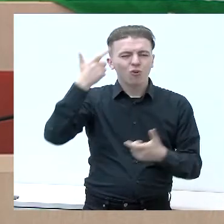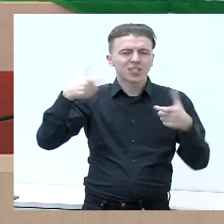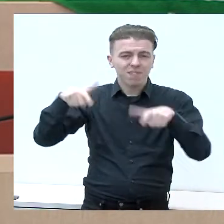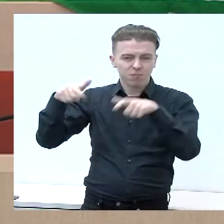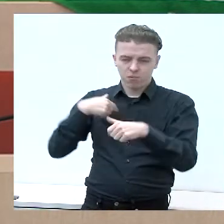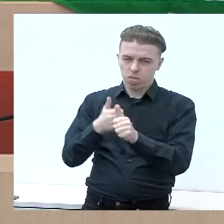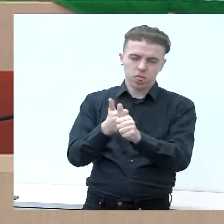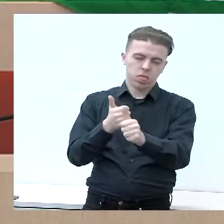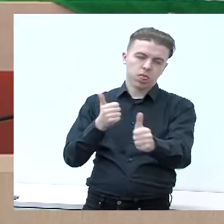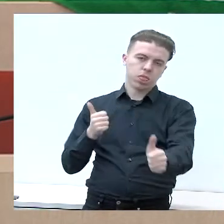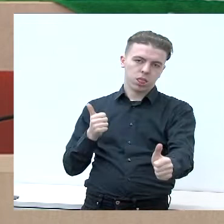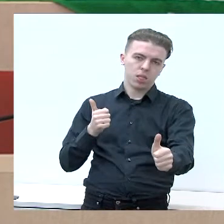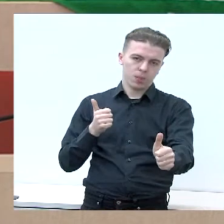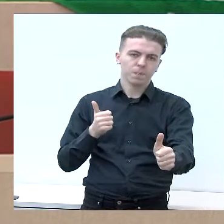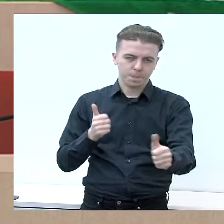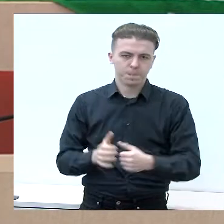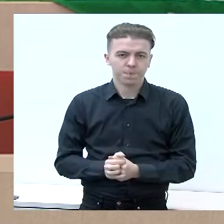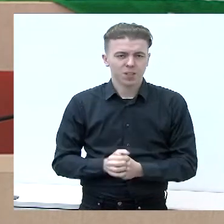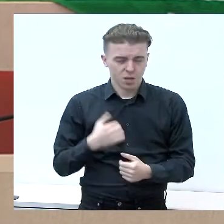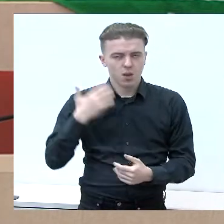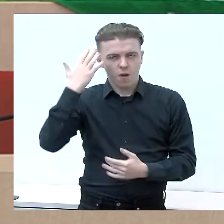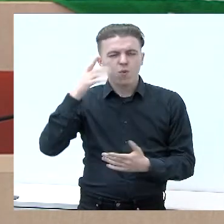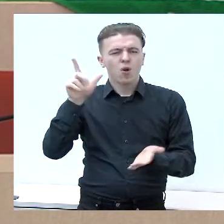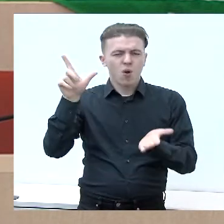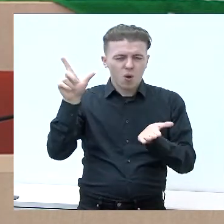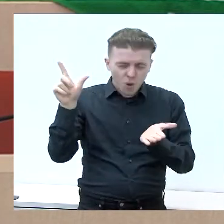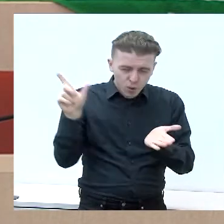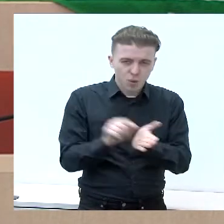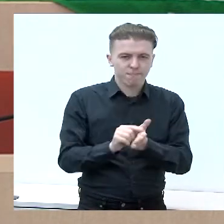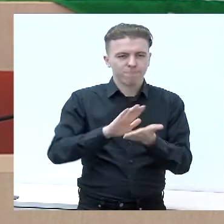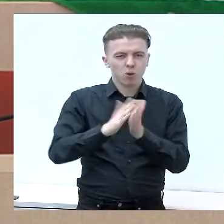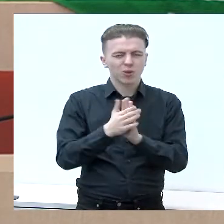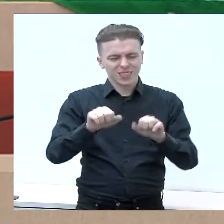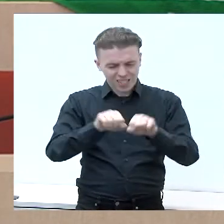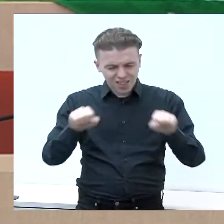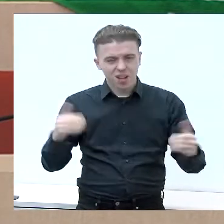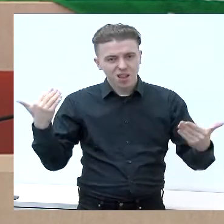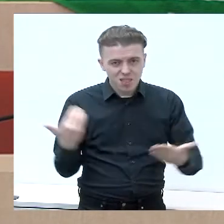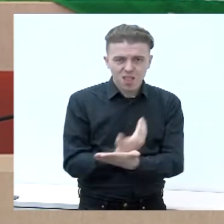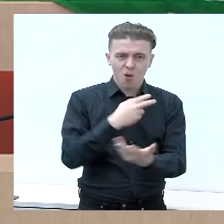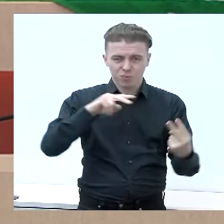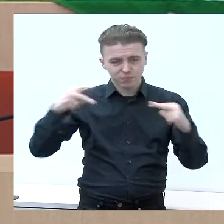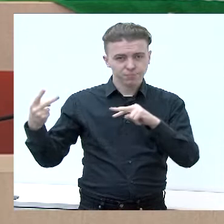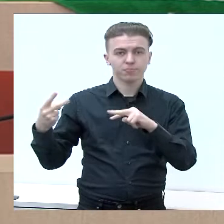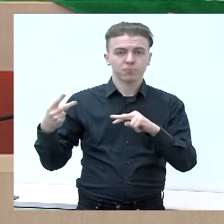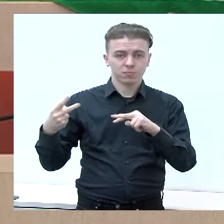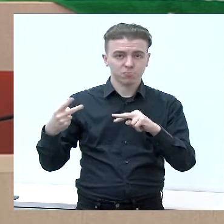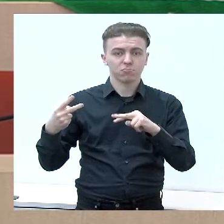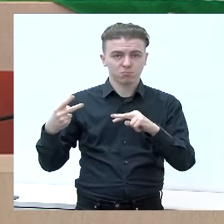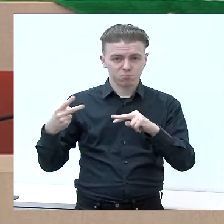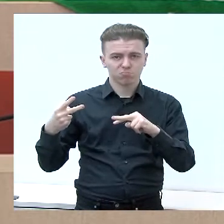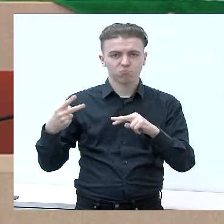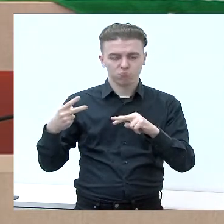Todėl manome, kad būtina parengti visiškai kito tipo strategiją Kalvarijos savivaldybėj, kuri